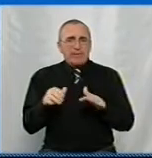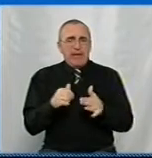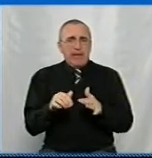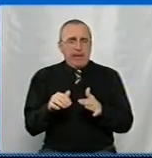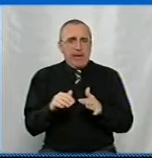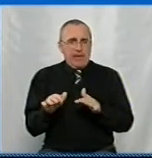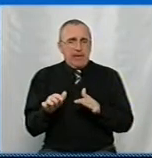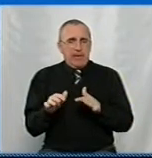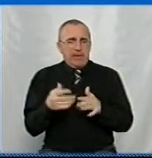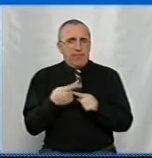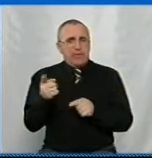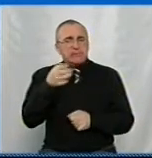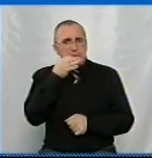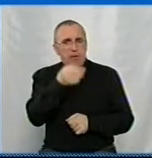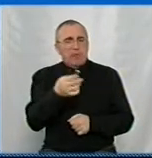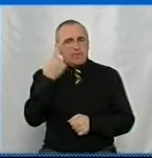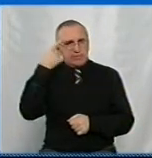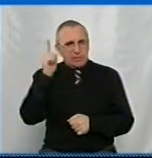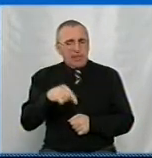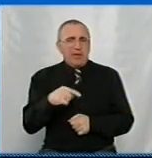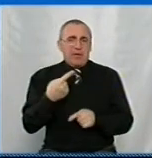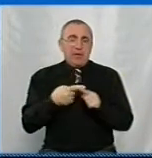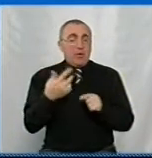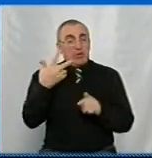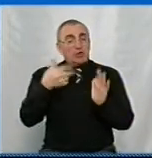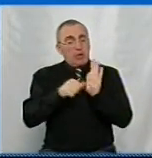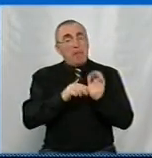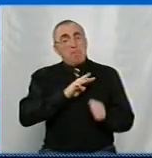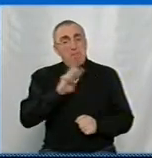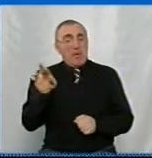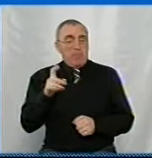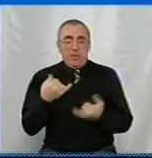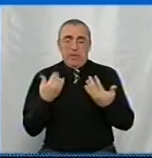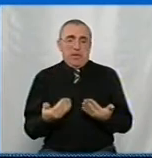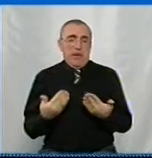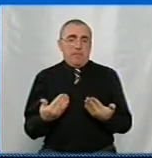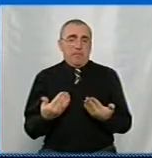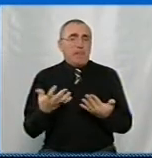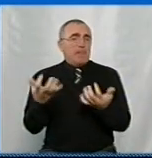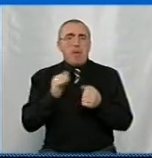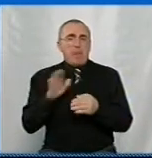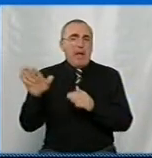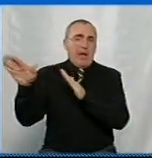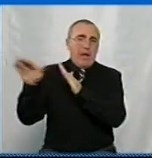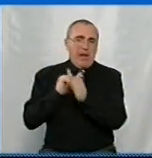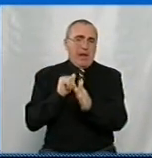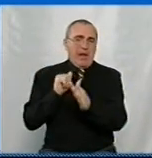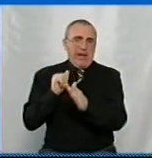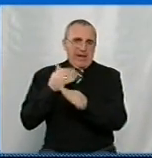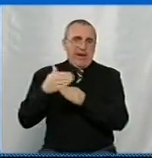від вас очікую наступного. Ви скажете, ви знаєте, Дмитро, нам би 36 мільйонів, ми б тепер, ну не знаю, не брали б кредит ЄБРРу.